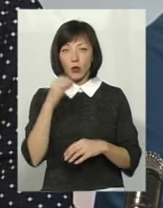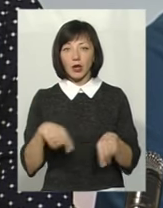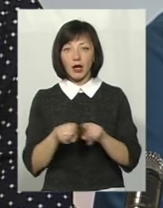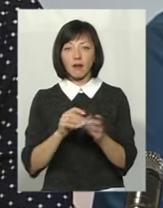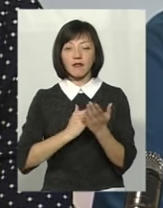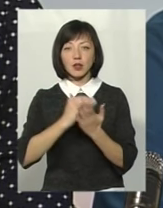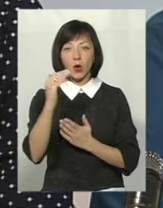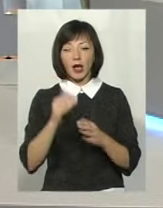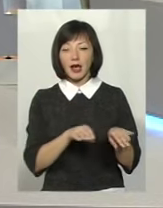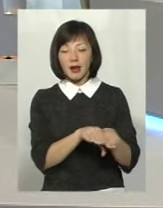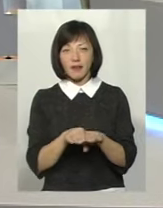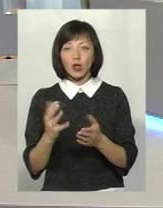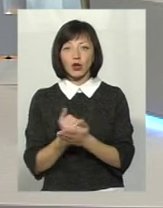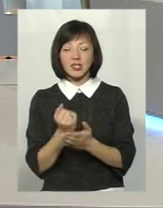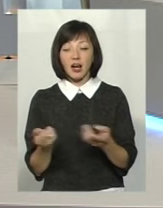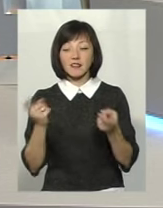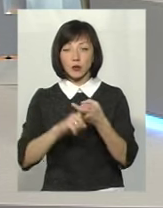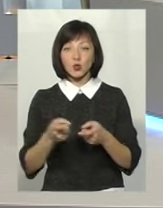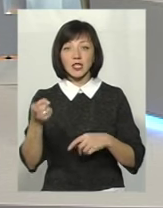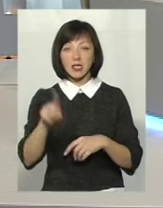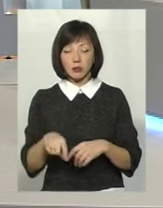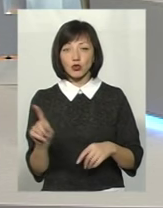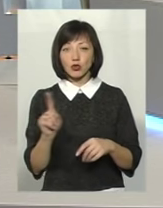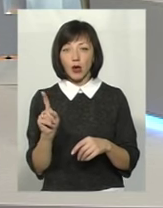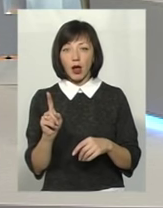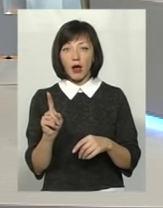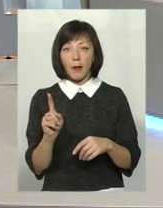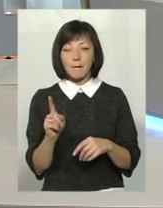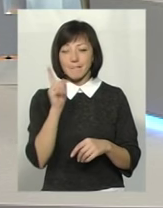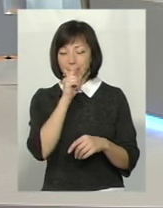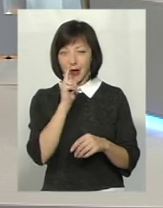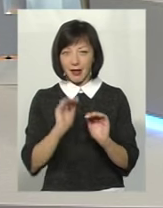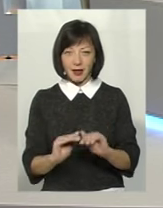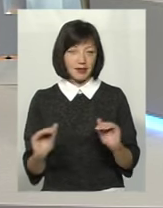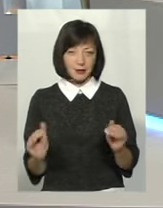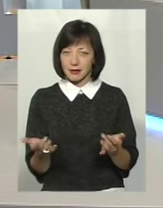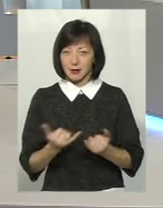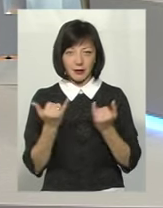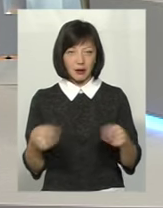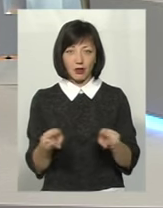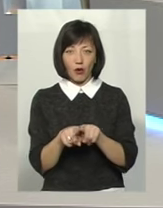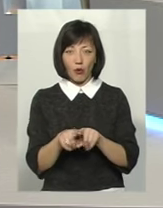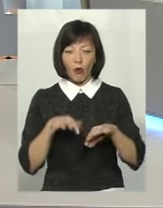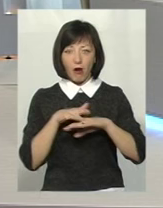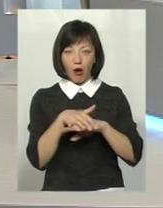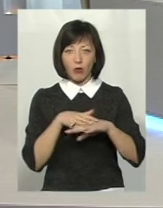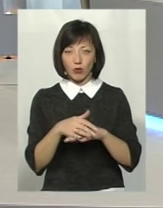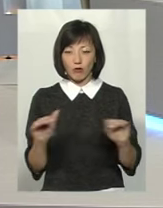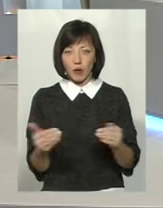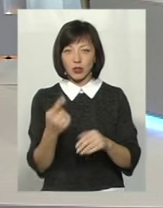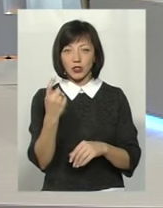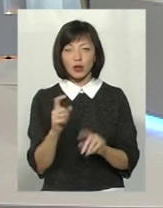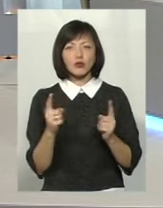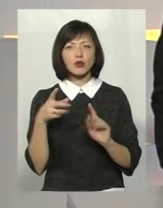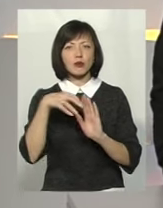високий рівень досягнень в зв'язку з тим, що малі ці діти для такого рахунку в межах. Тому ж тоді